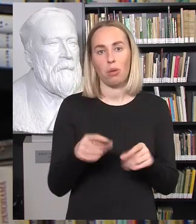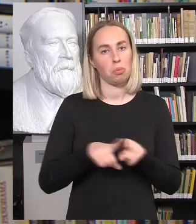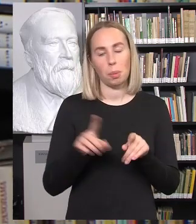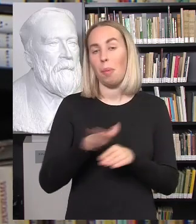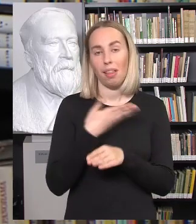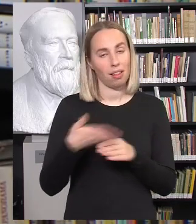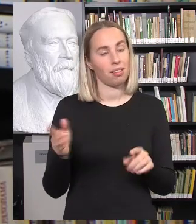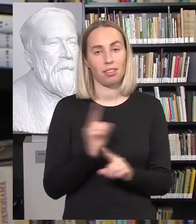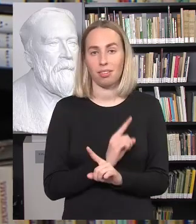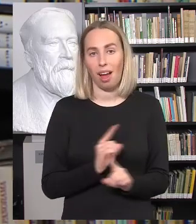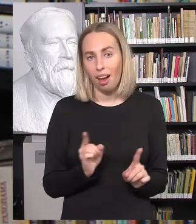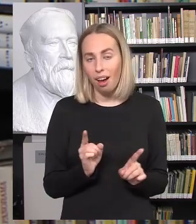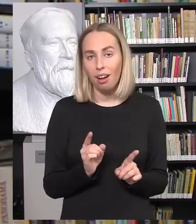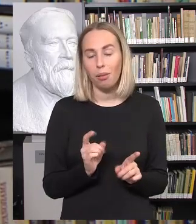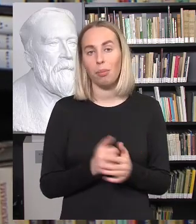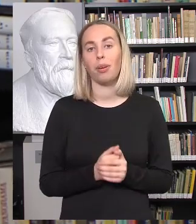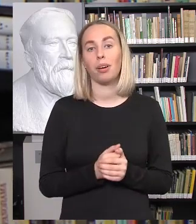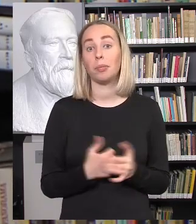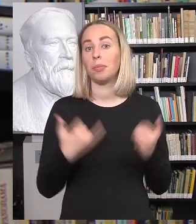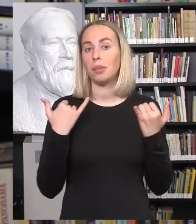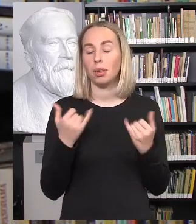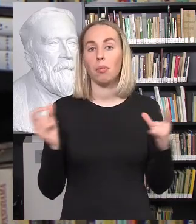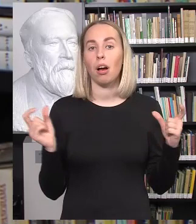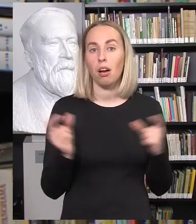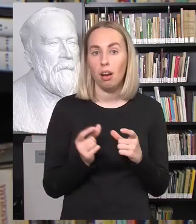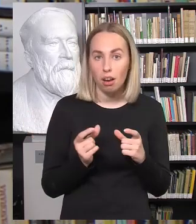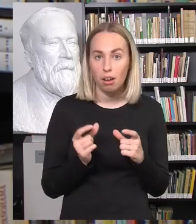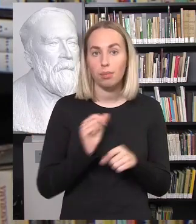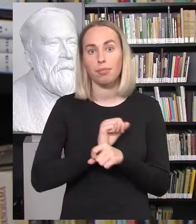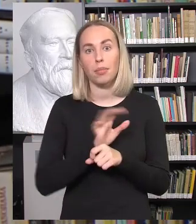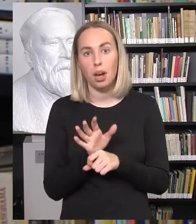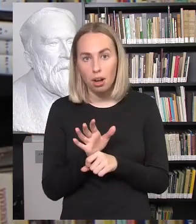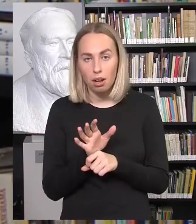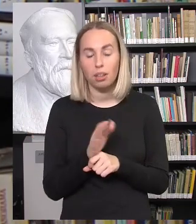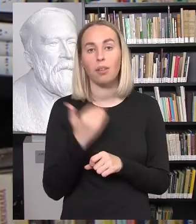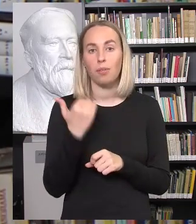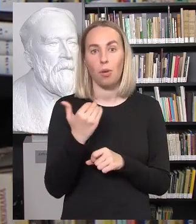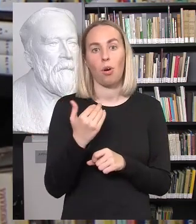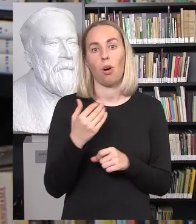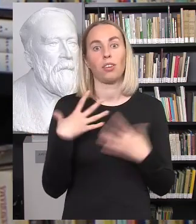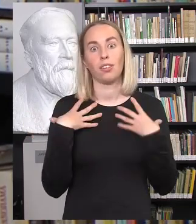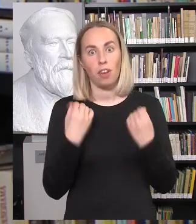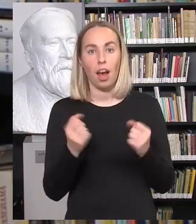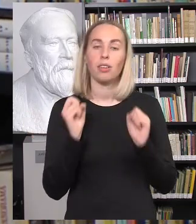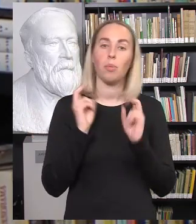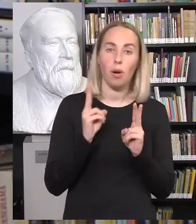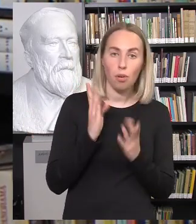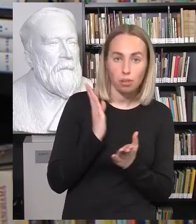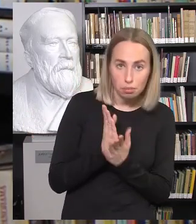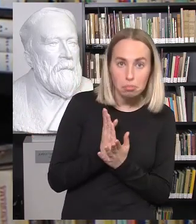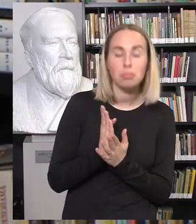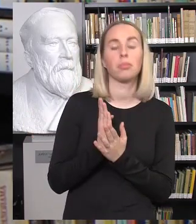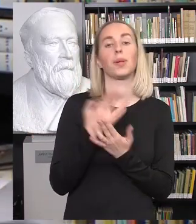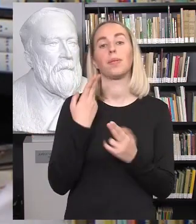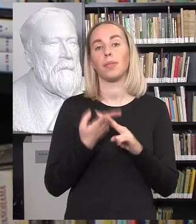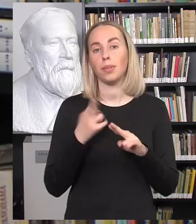tai nors šiuo metu pandemijos akivaizdoje teisės veikata yra pavoja, tai aš dar sveikinu ir visus tuos,